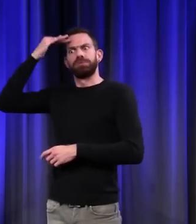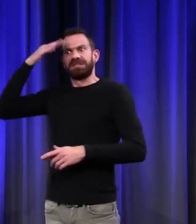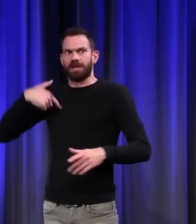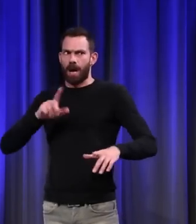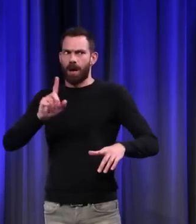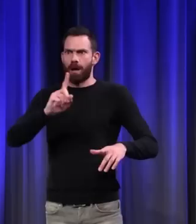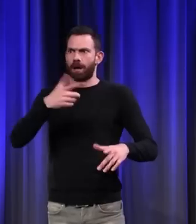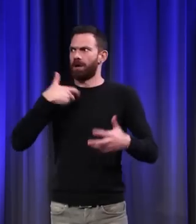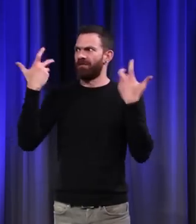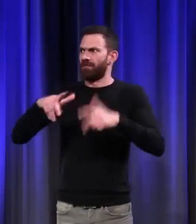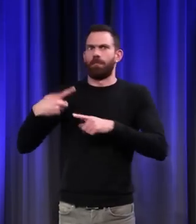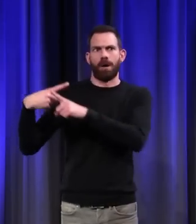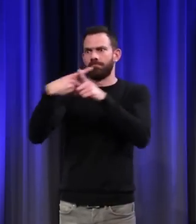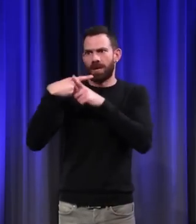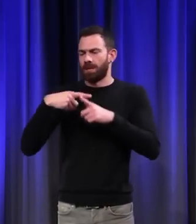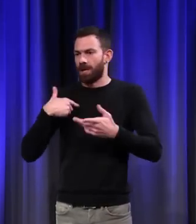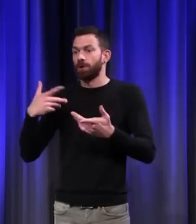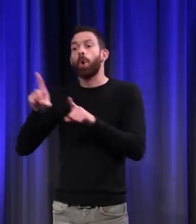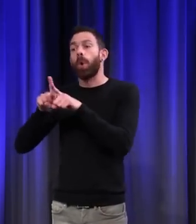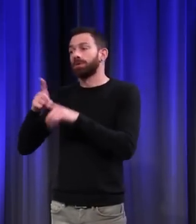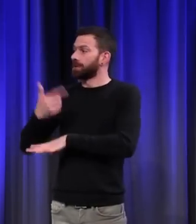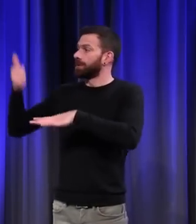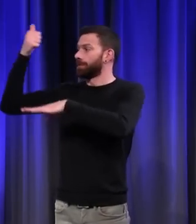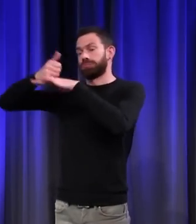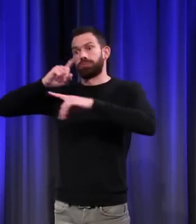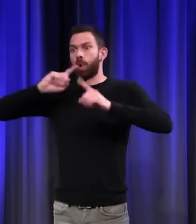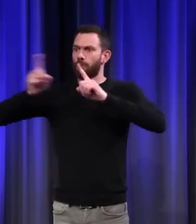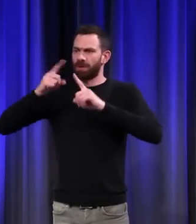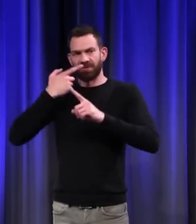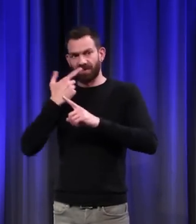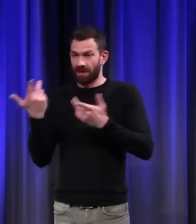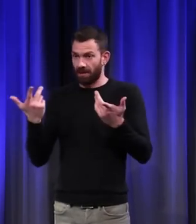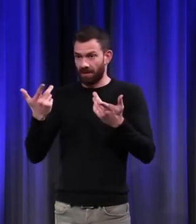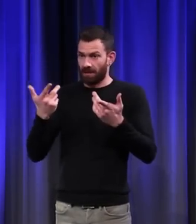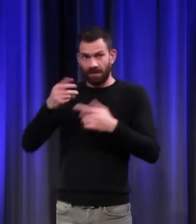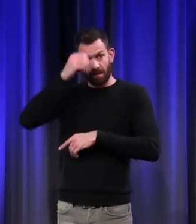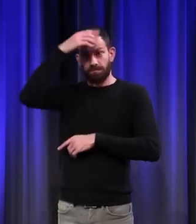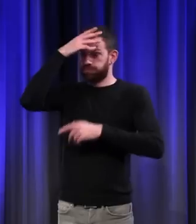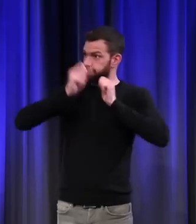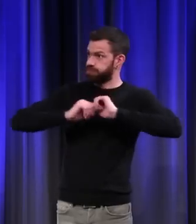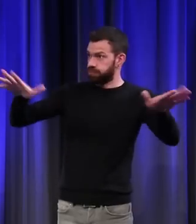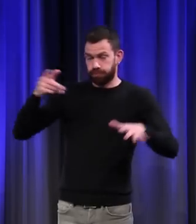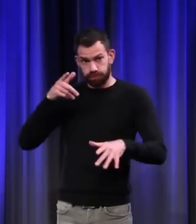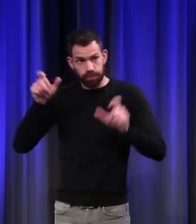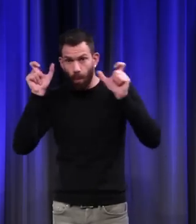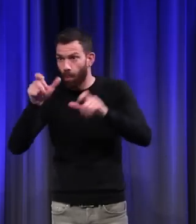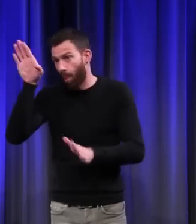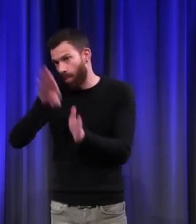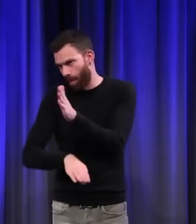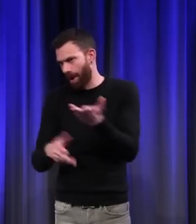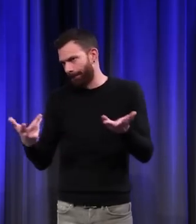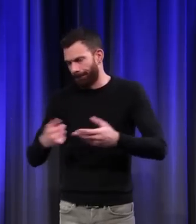devront partager et pour les autorités qui pourront moins bien contrôler les pensées et les sensibilités.